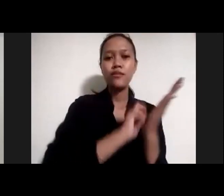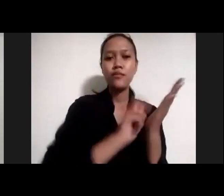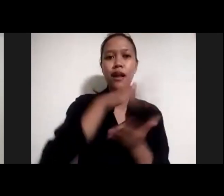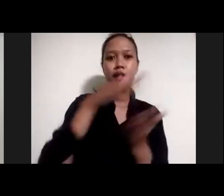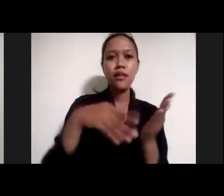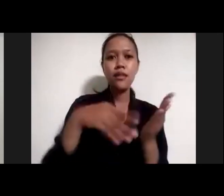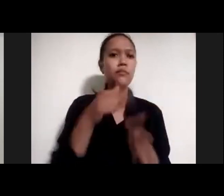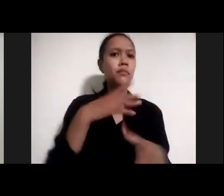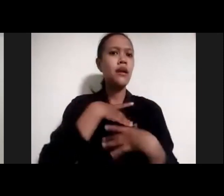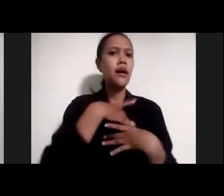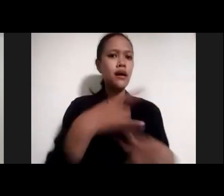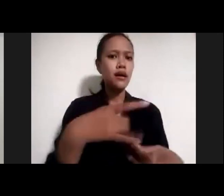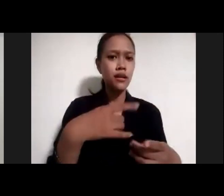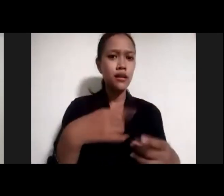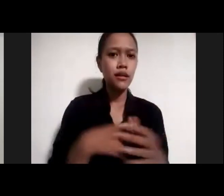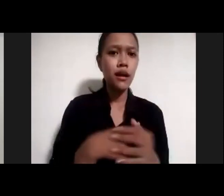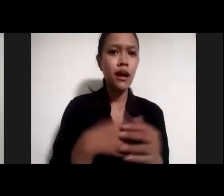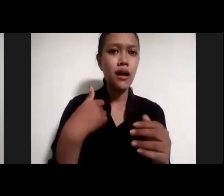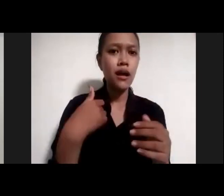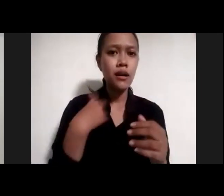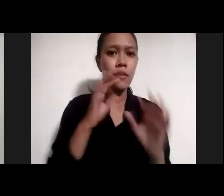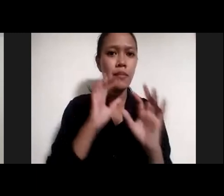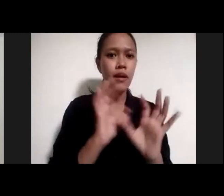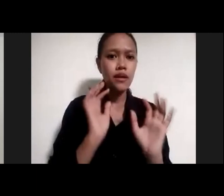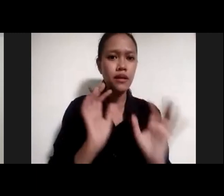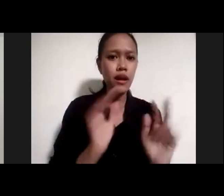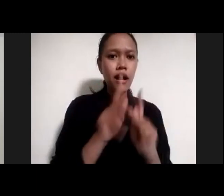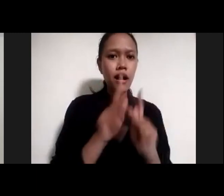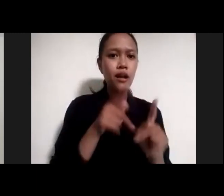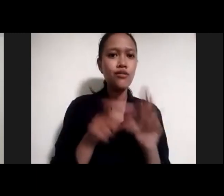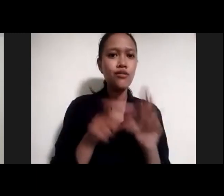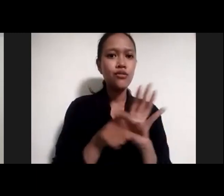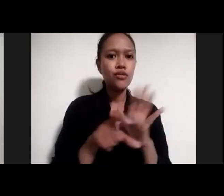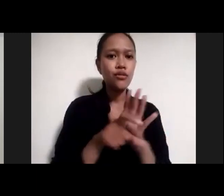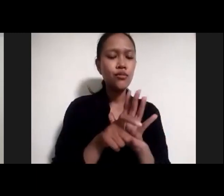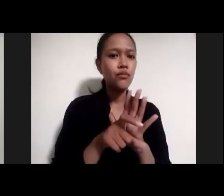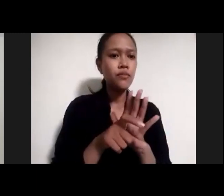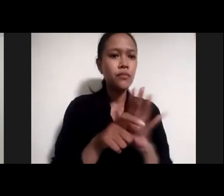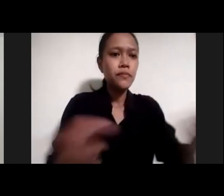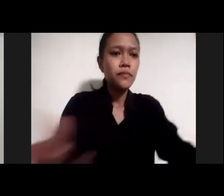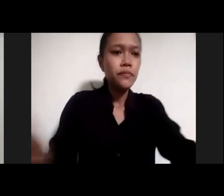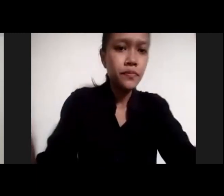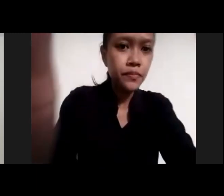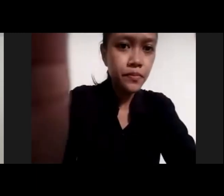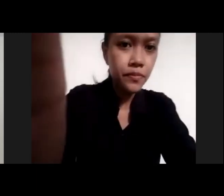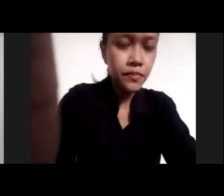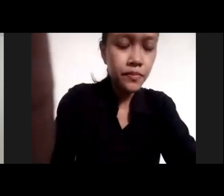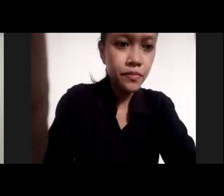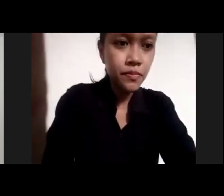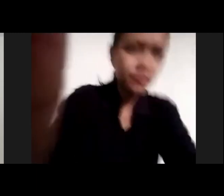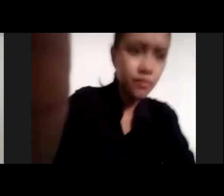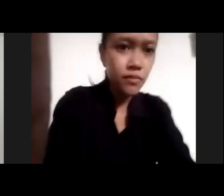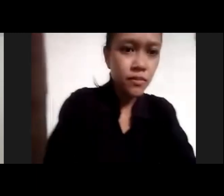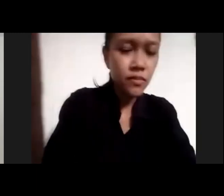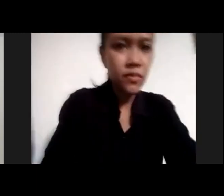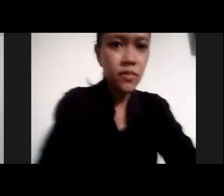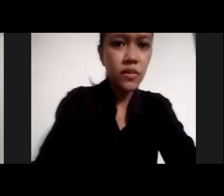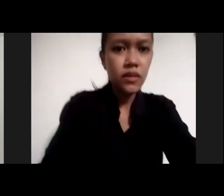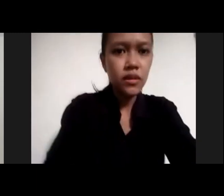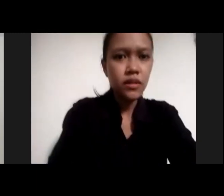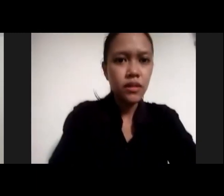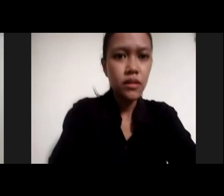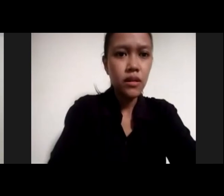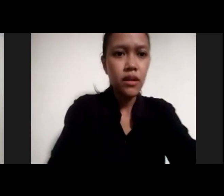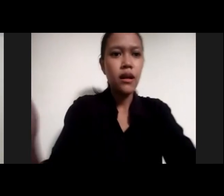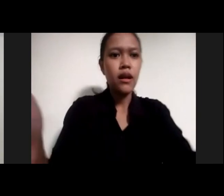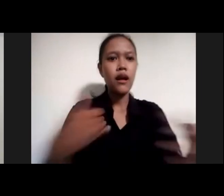Ada banyak banget, kalau Mas Tio mungkin bisa buka deh di graphic.routers.com itu ada banyak